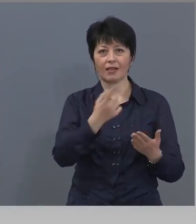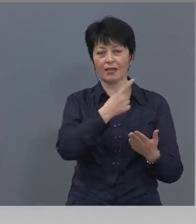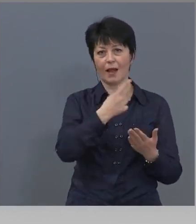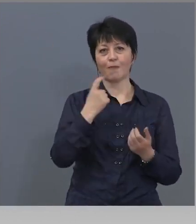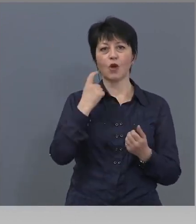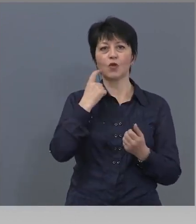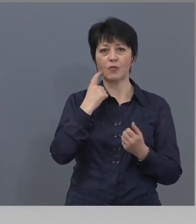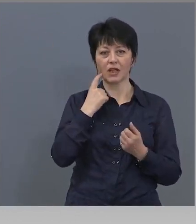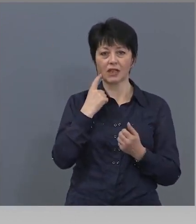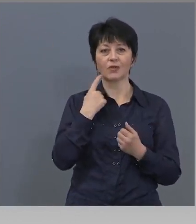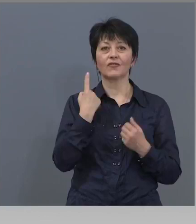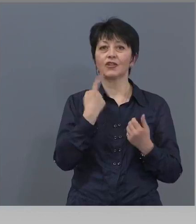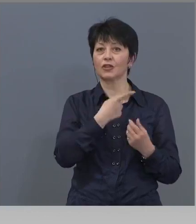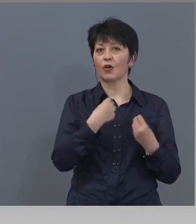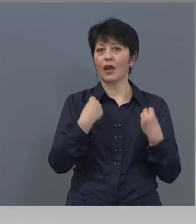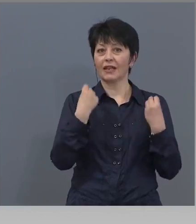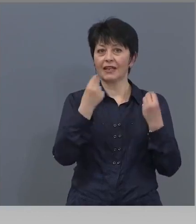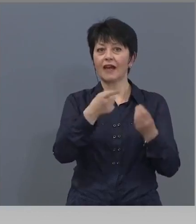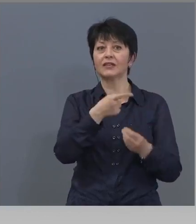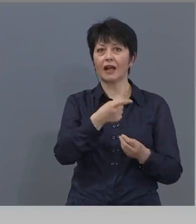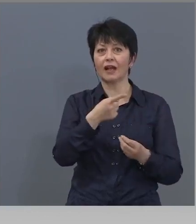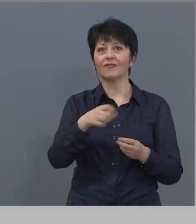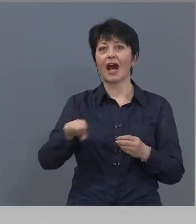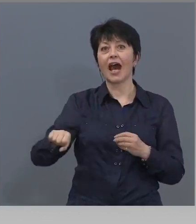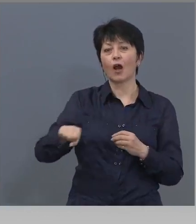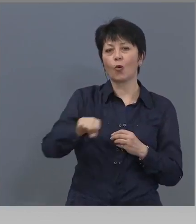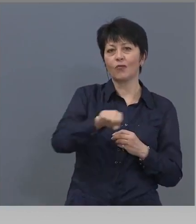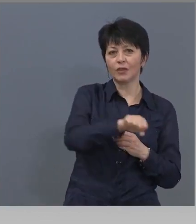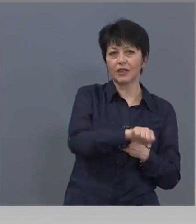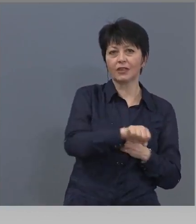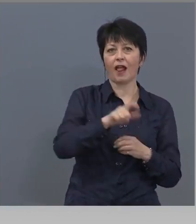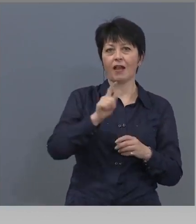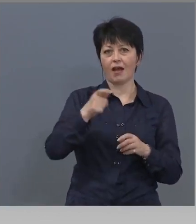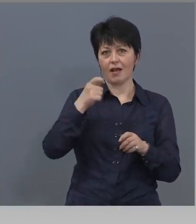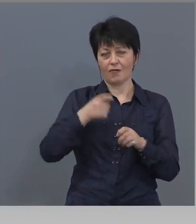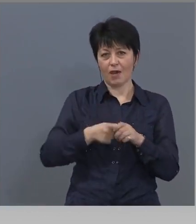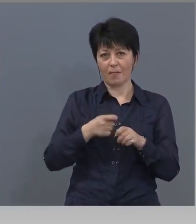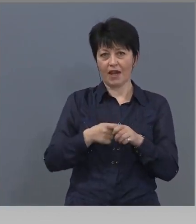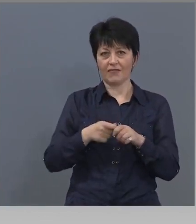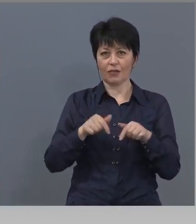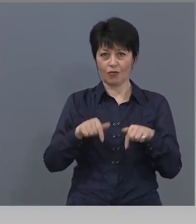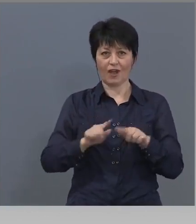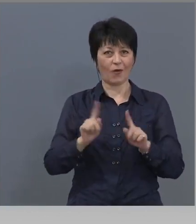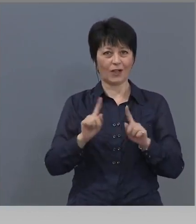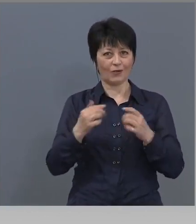молете за него, че Господ ви е дал такъв ръководител, дето не направи това, което го правят в нас.